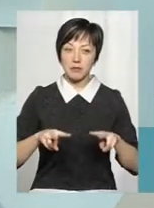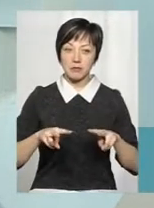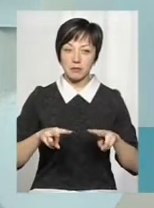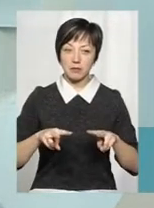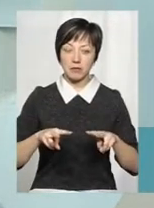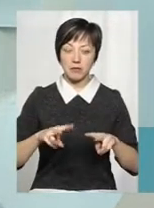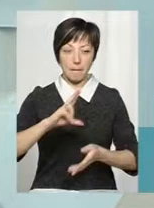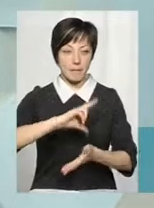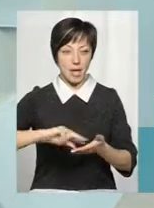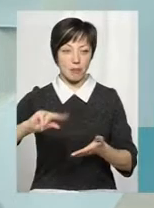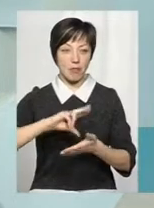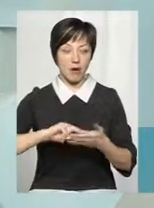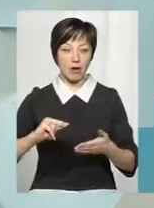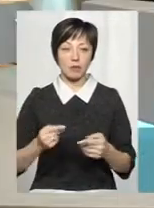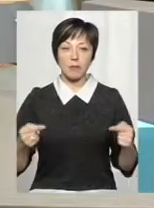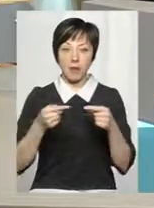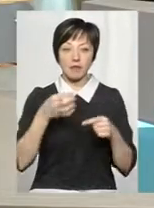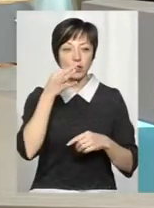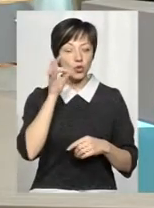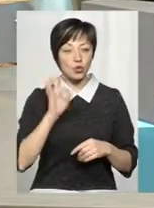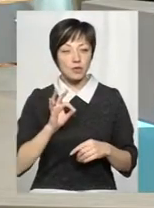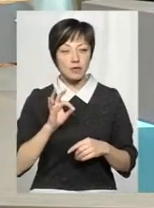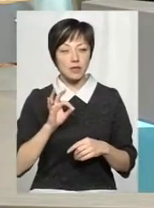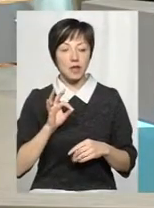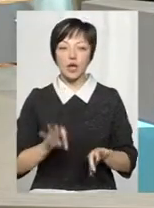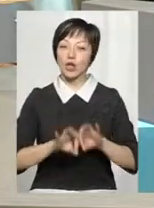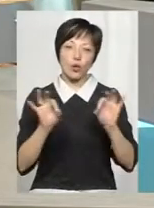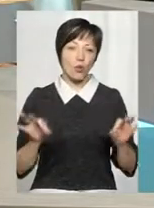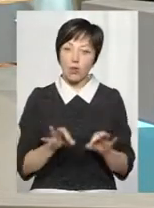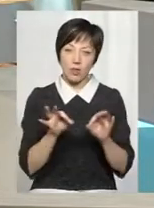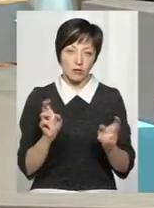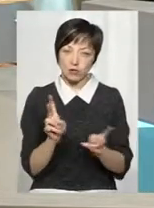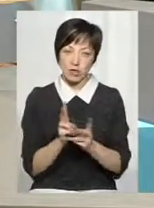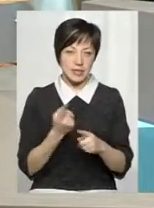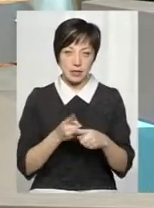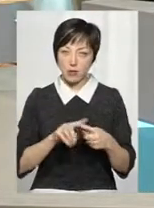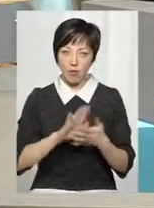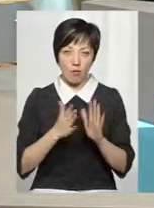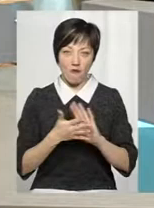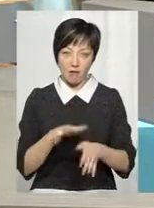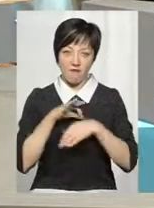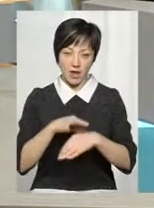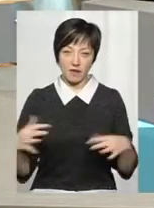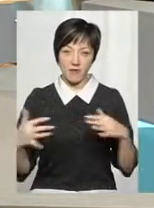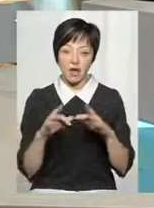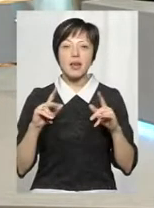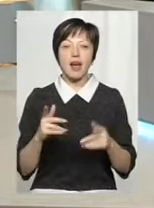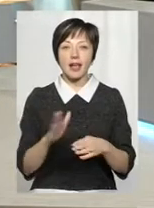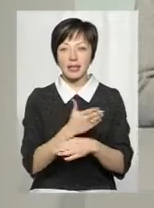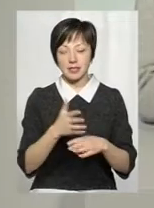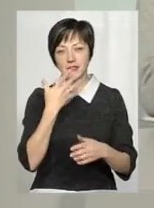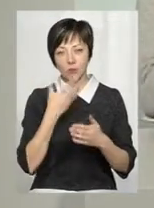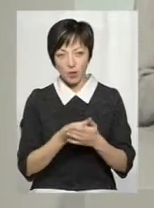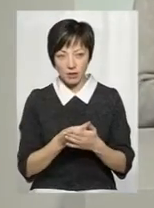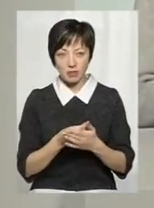вони переймають від нас певний досвід. Тобто вони ніколи не стікалися з цими умовами ведення війни. Як діляться вже і своїм,